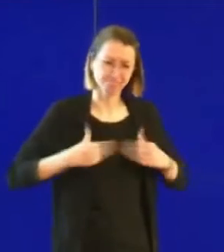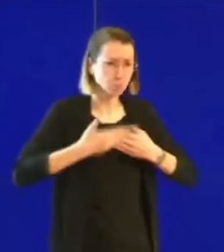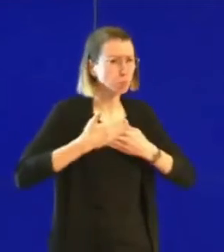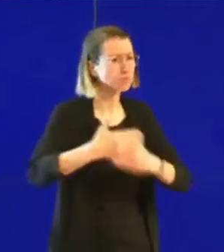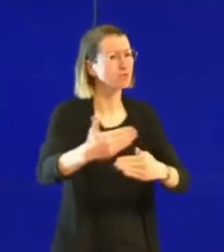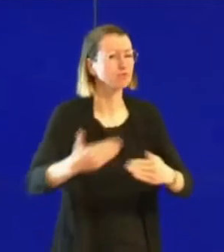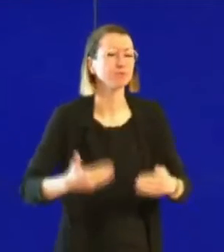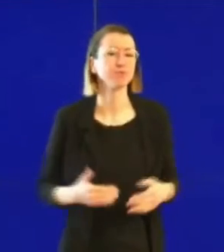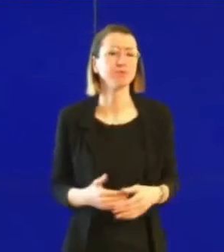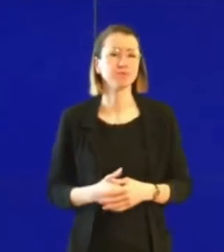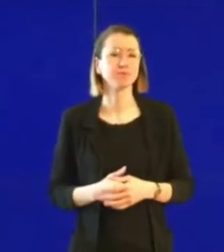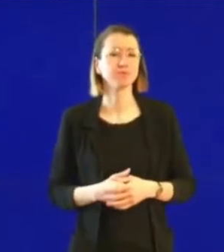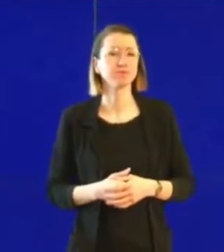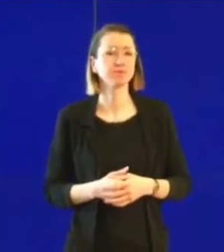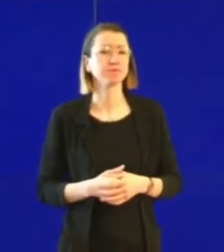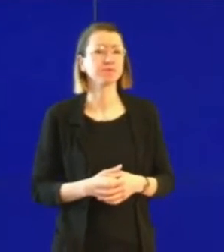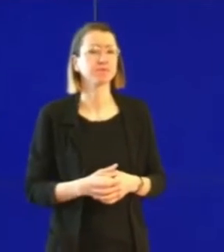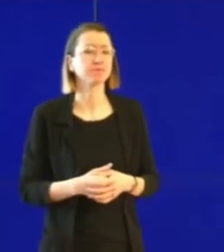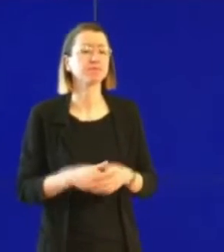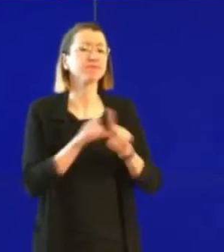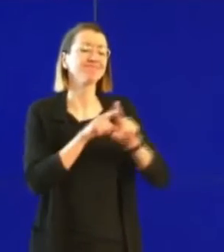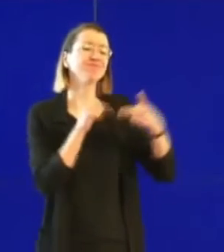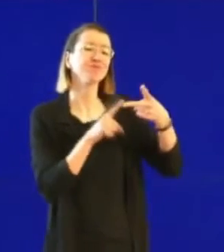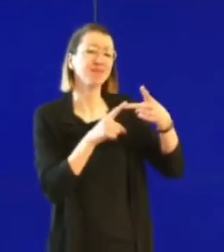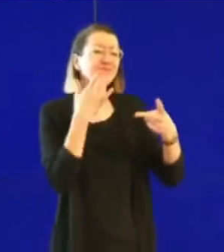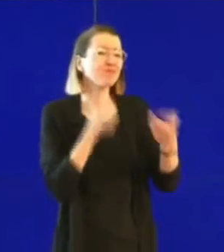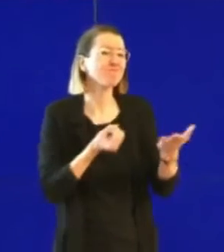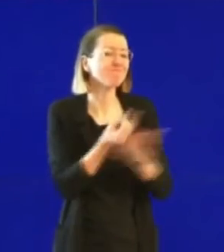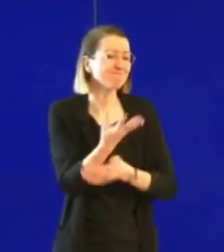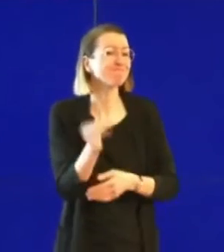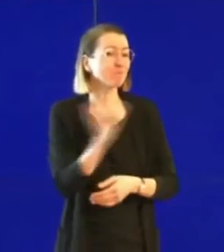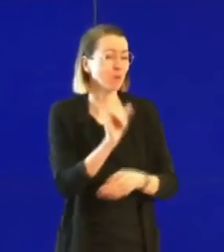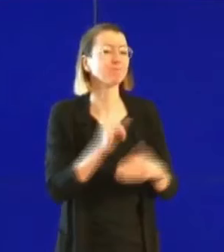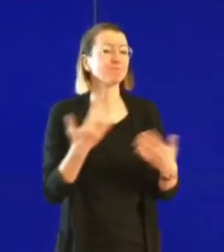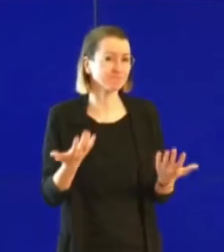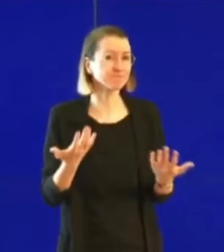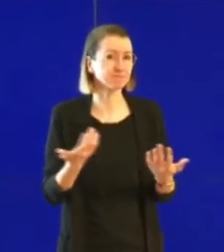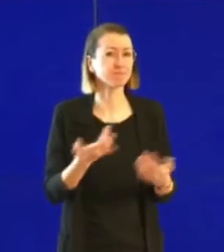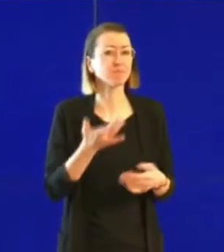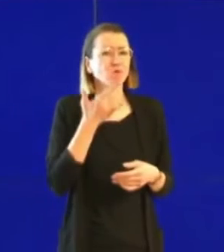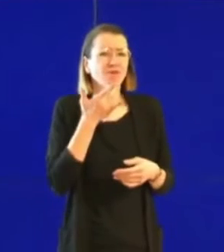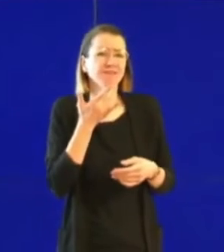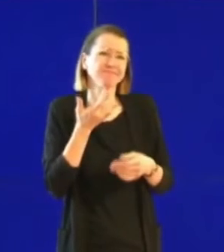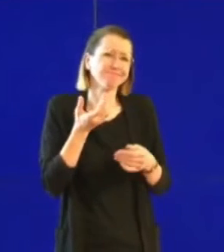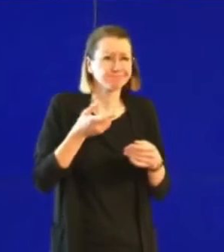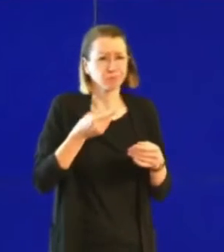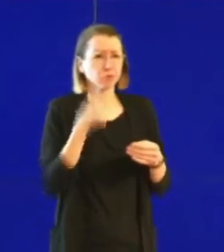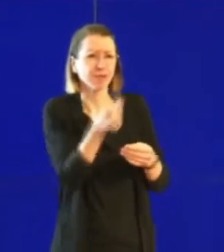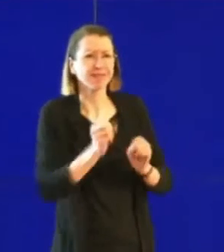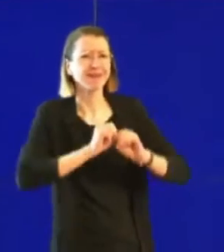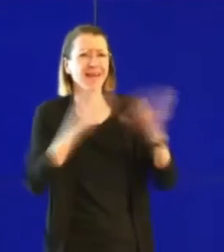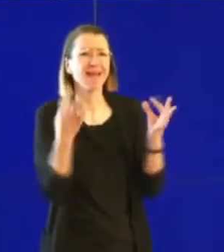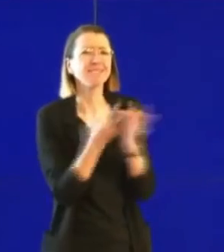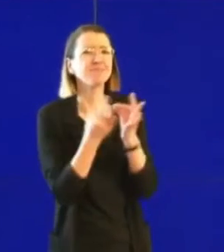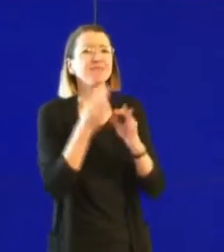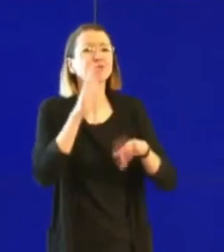Nous voulions également faire apporter un éclairage par rapport à la situation dans les maisons de